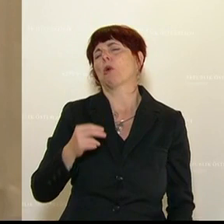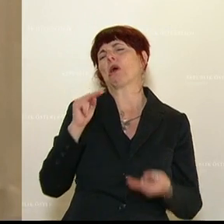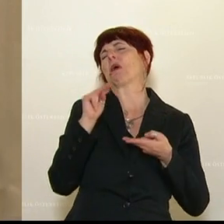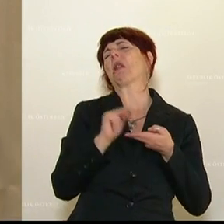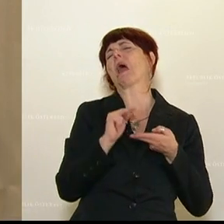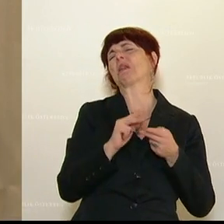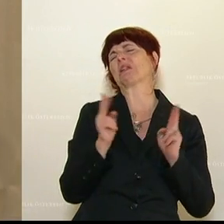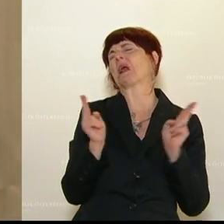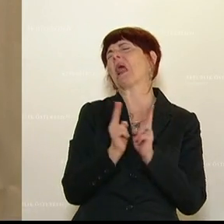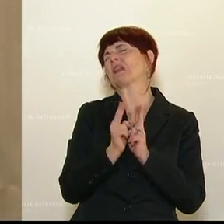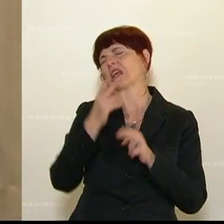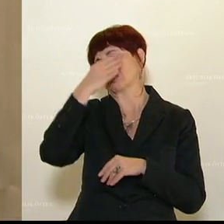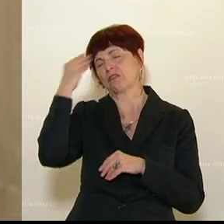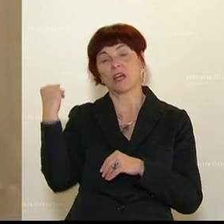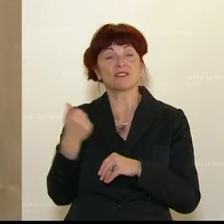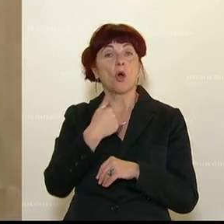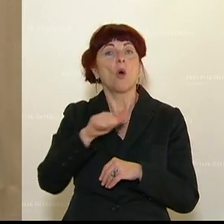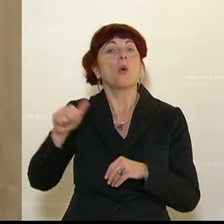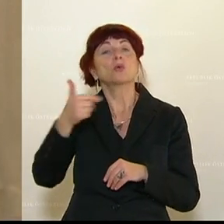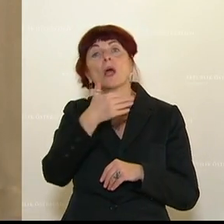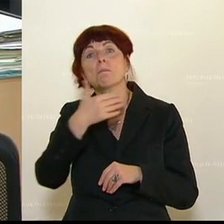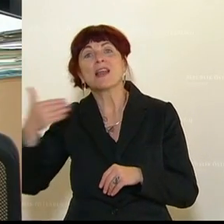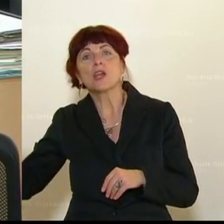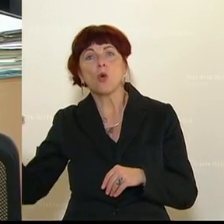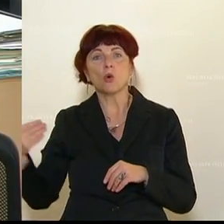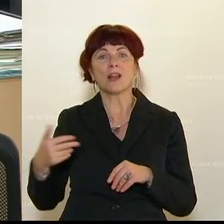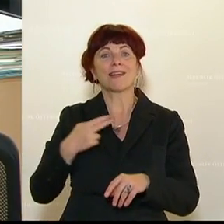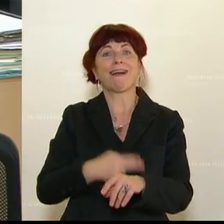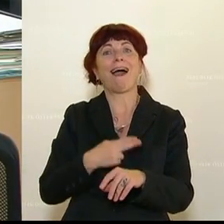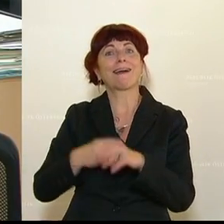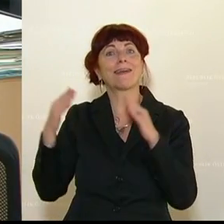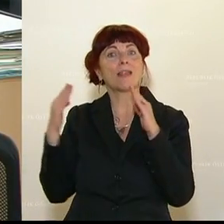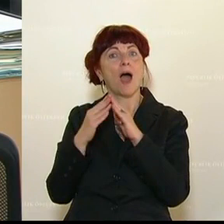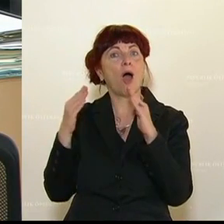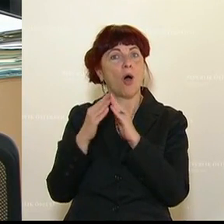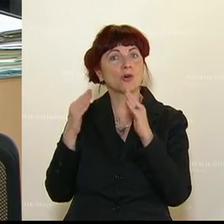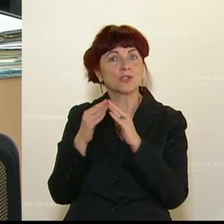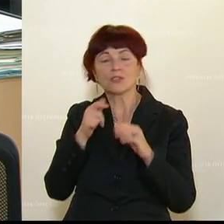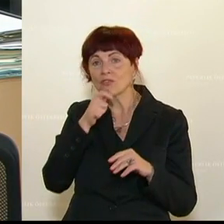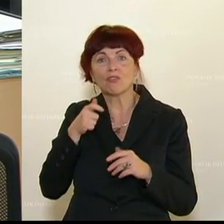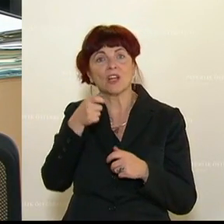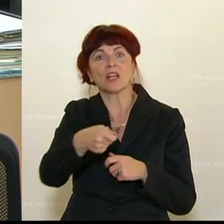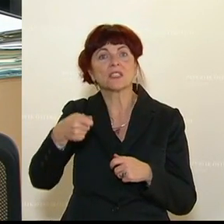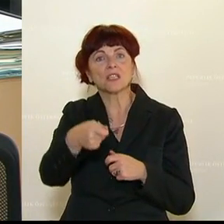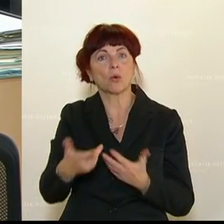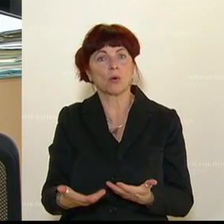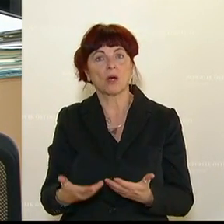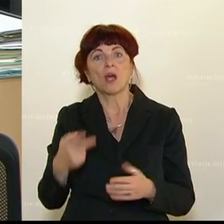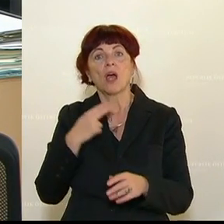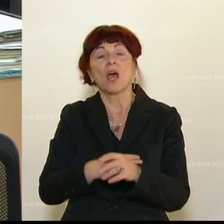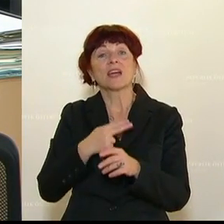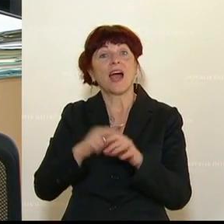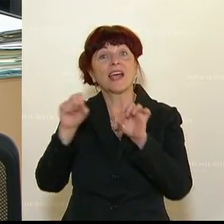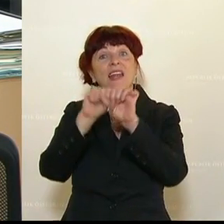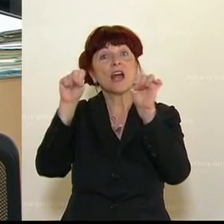wie Hunderte Millionen für die Krankenhausfinanzierung. Ihr müsst euch vorstellen, die Absicherung der Krankenanstalten in Österreich ist